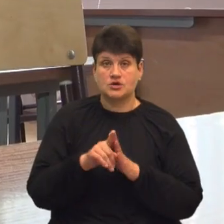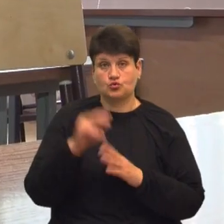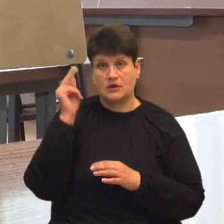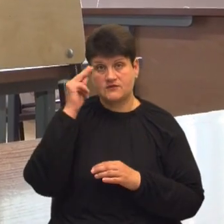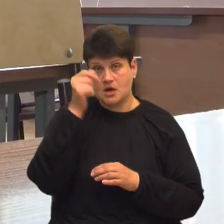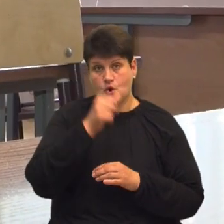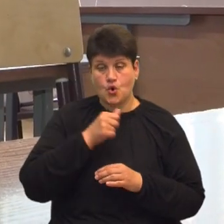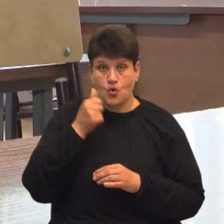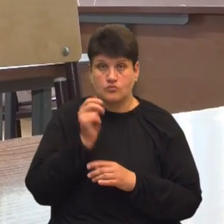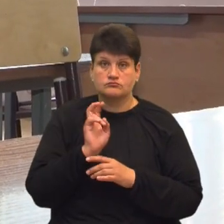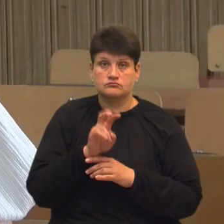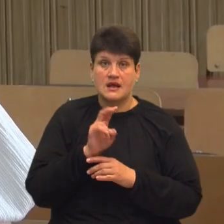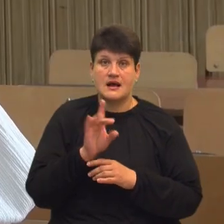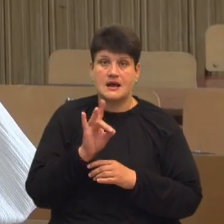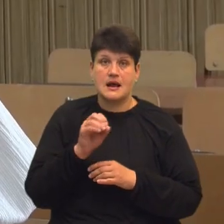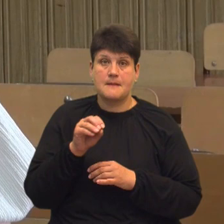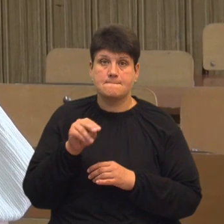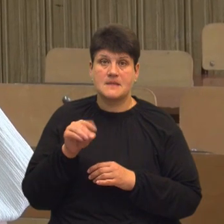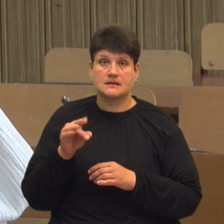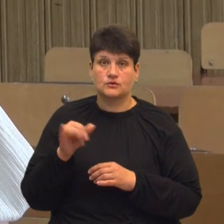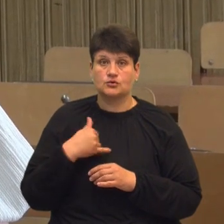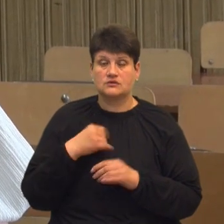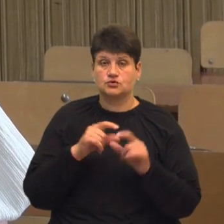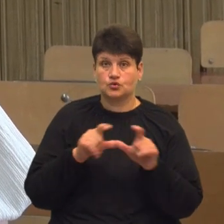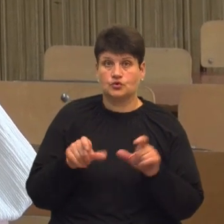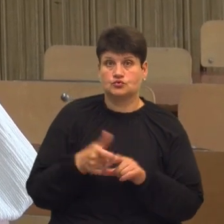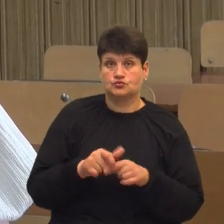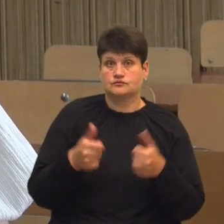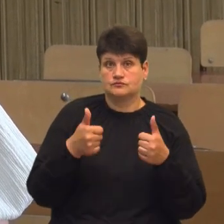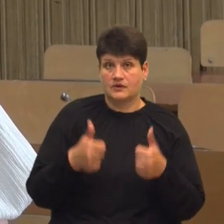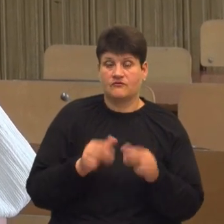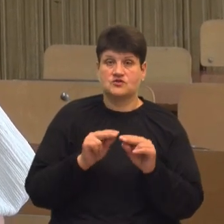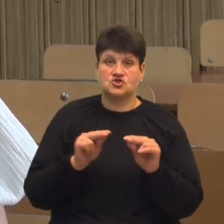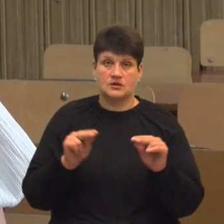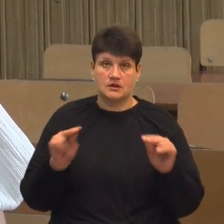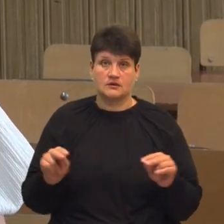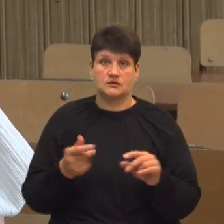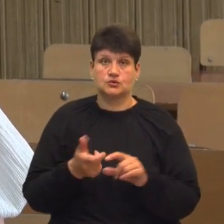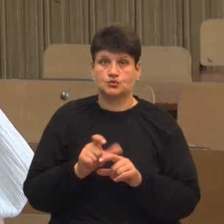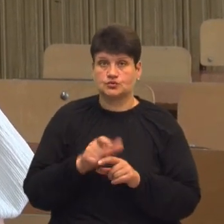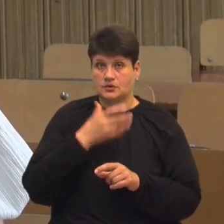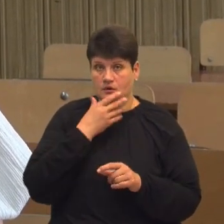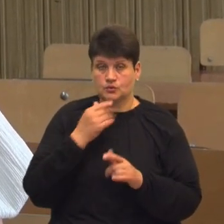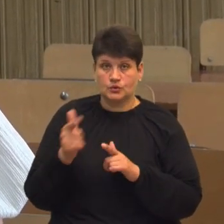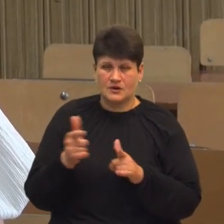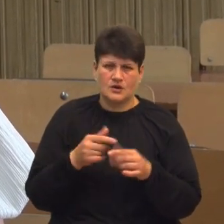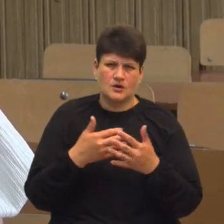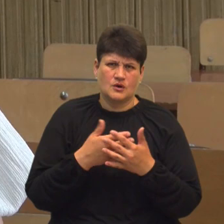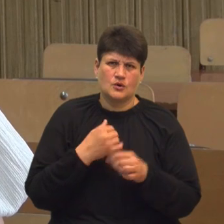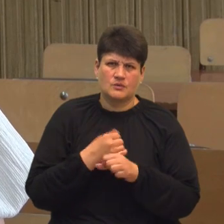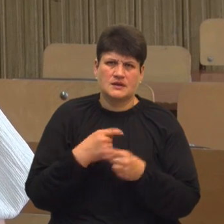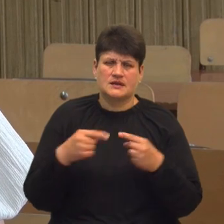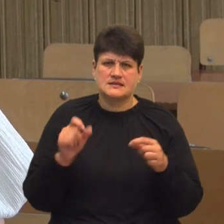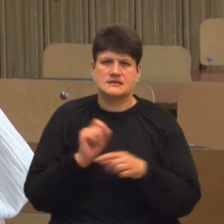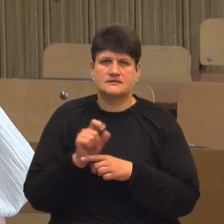року. Відвідувала репетитора. У нас в школі теж дуже гарна вчителька, вона дуже гарно нас готувала. Там також ми розв'язували різні задання з